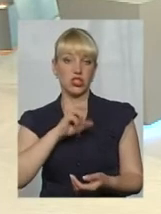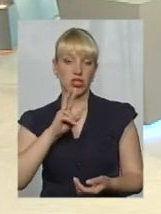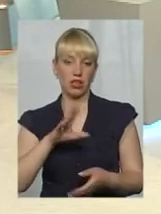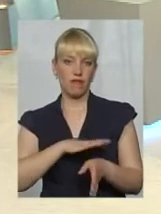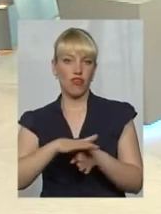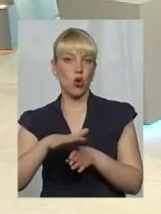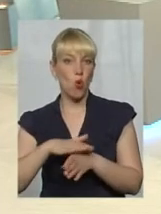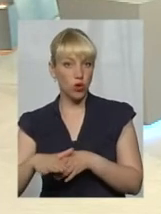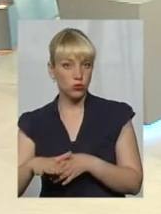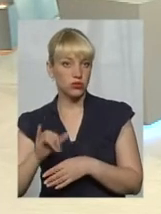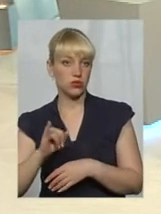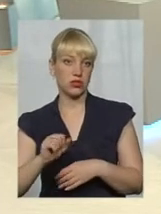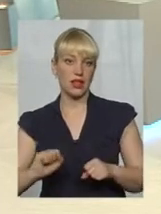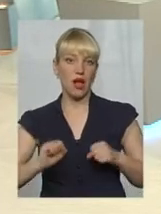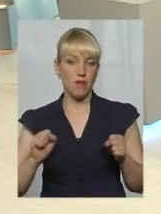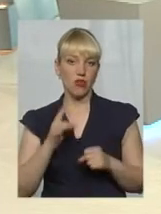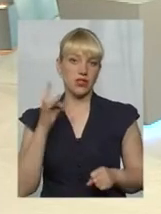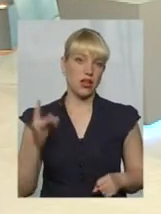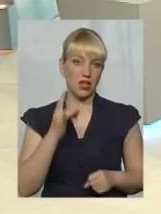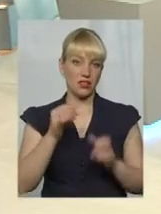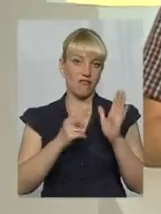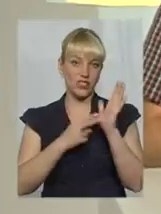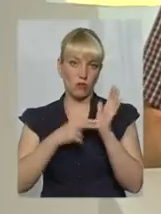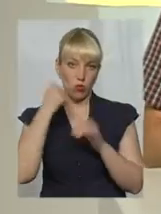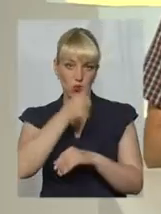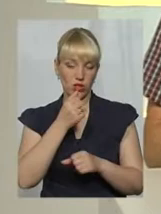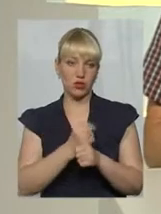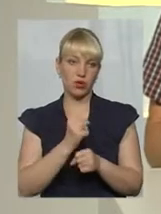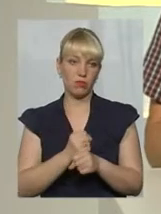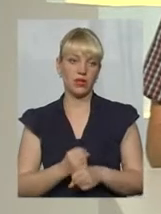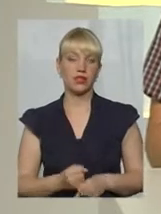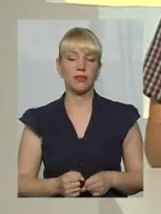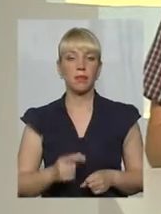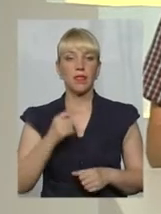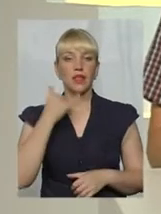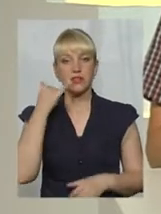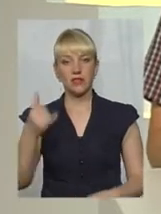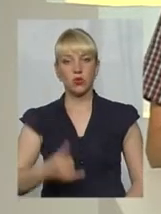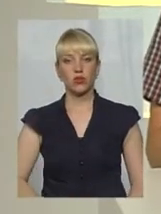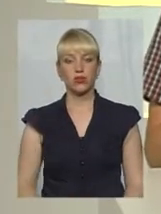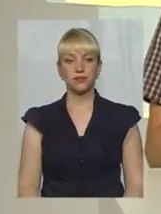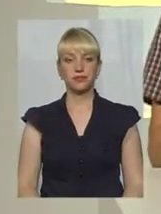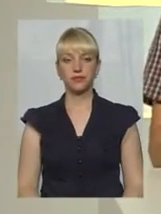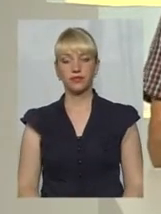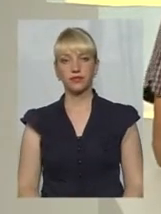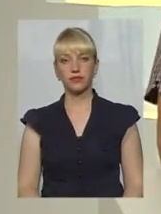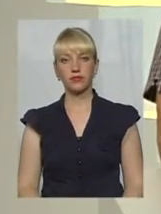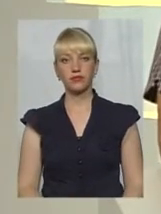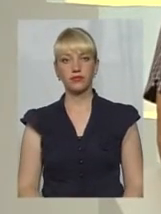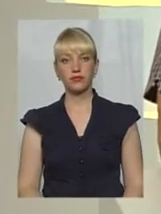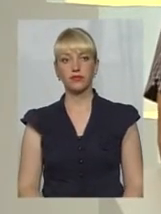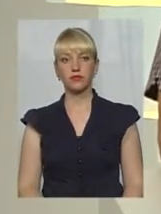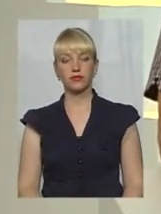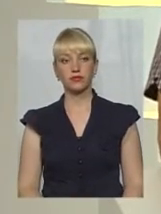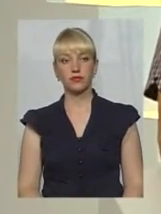намагаємося раз в сім років ці ремонти робити. Добре, дякую. Давайте все ж таки послухаємо запитання чи дзвіночок. Доброго вечора, в ефірі. Ми його слухаємо.